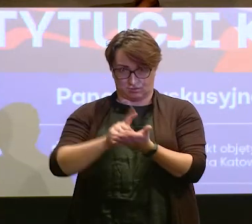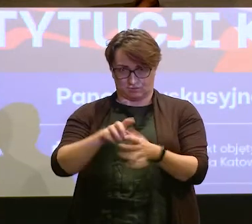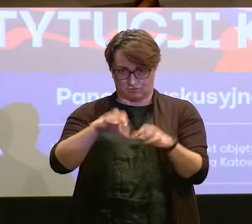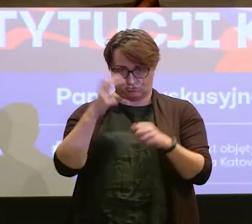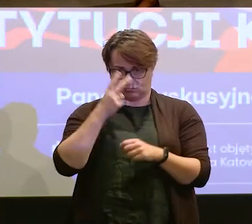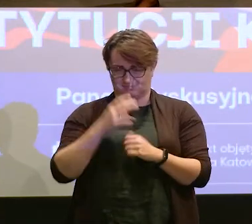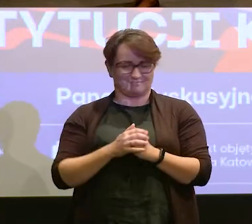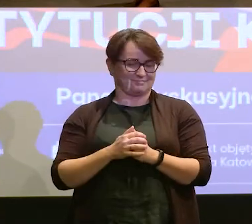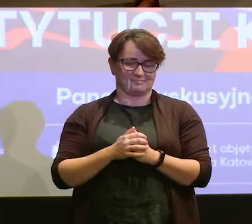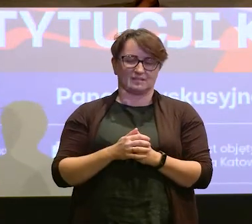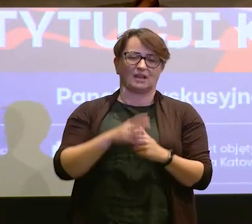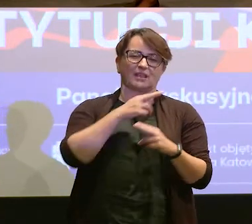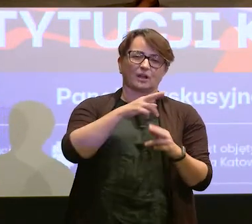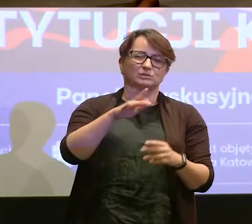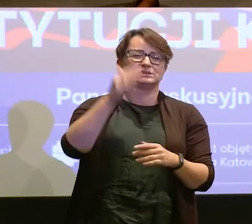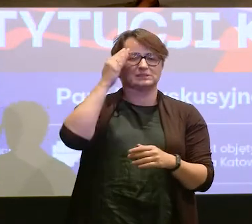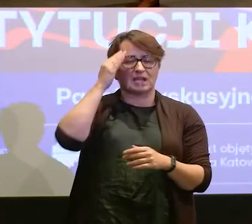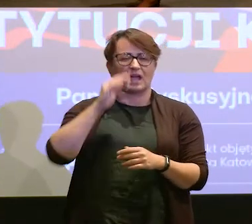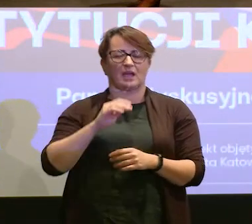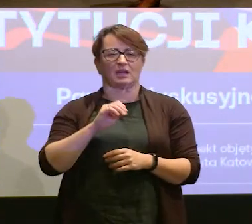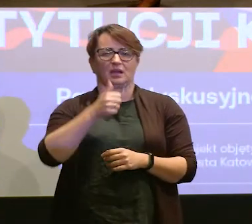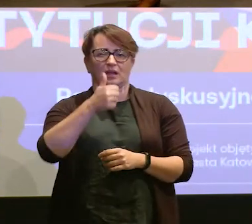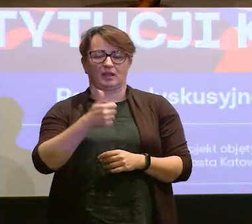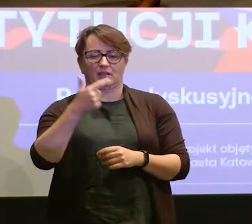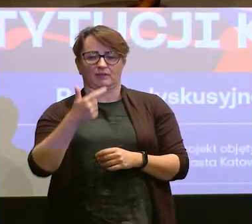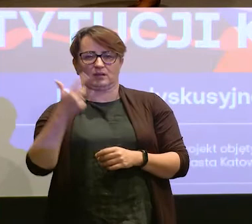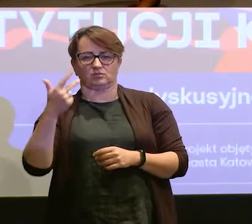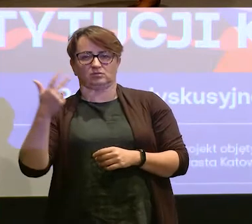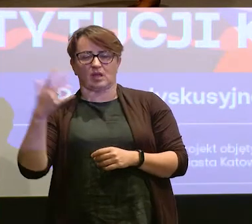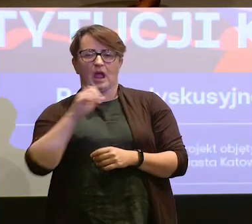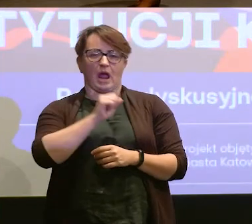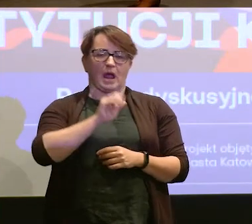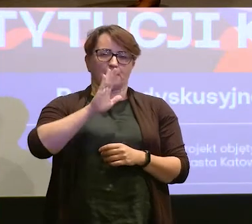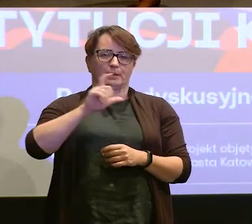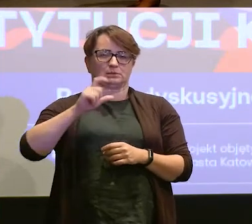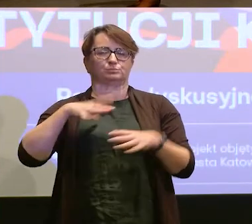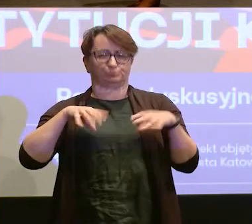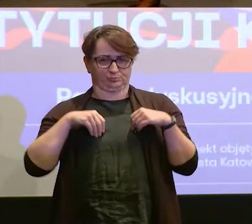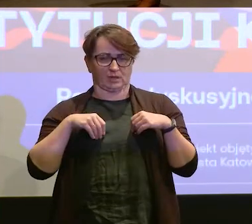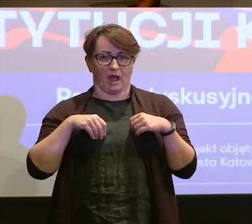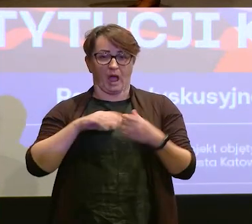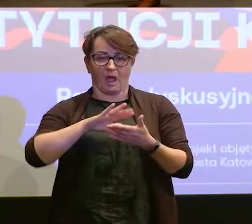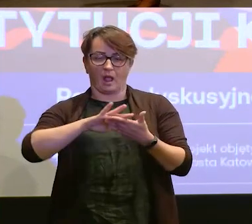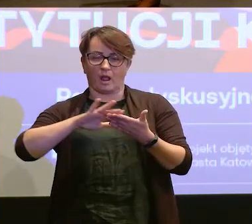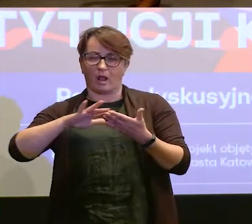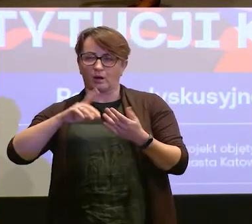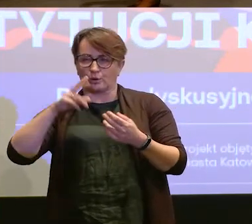Niektórzy znają cyfry arabskie, litery arabskie, nie znają brajla.